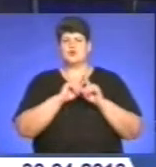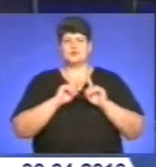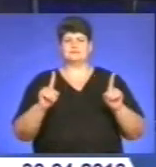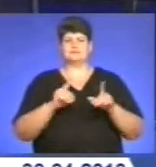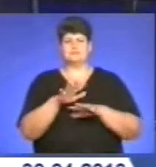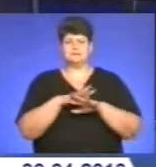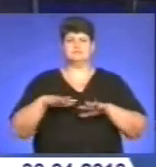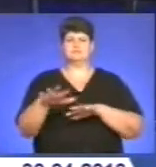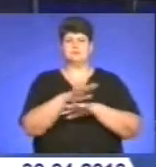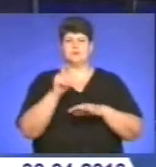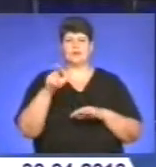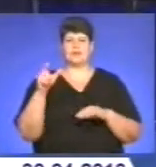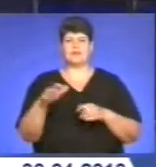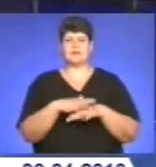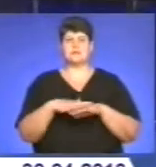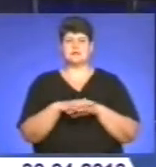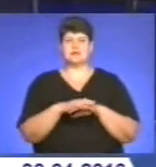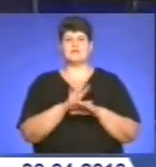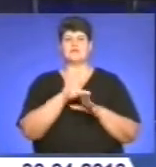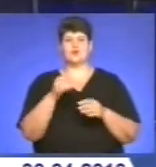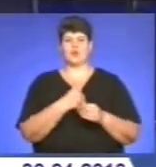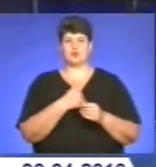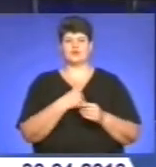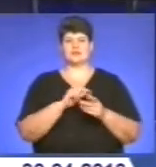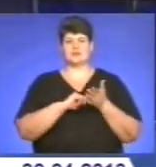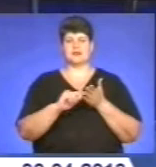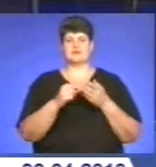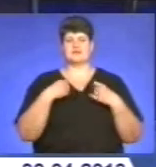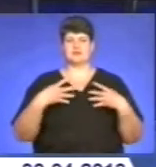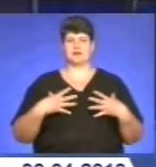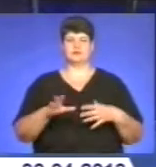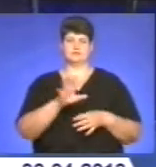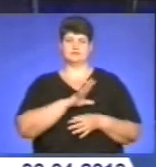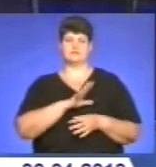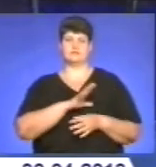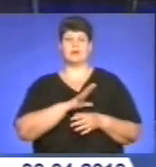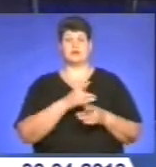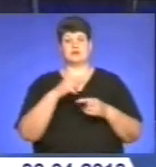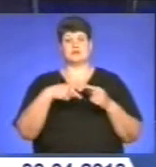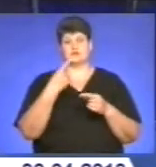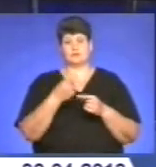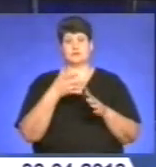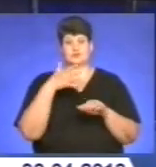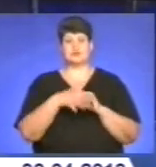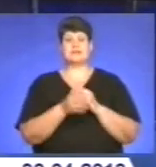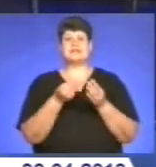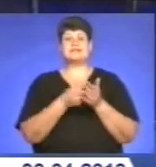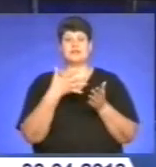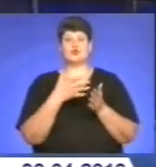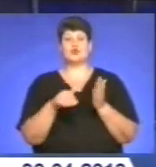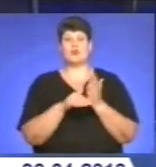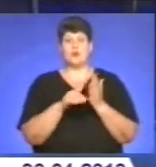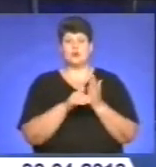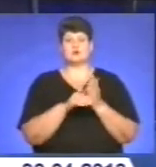кожен прагне відзначити свята у достатку. Наступний сюжет зорієнтує вас у великодніх цінах та допоможе розрахувати